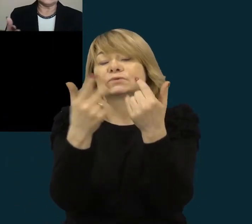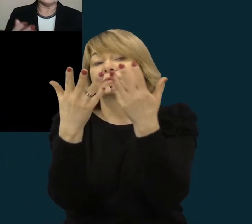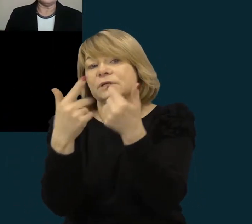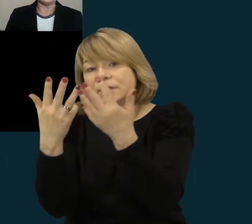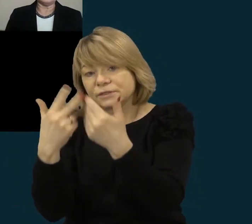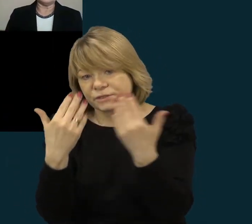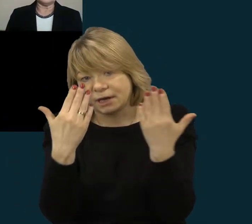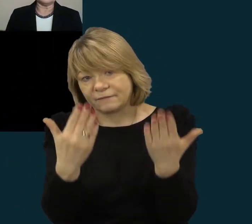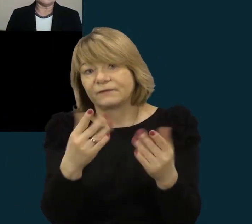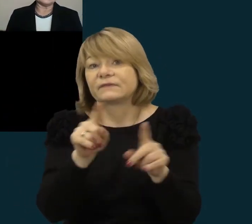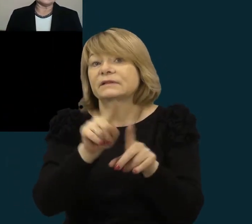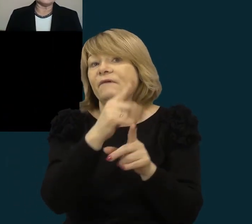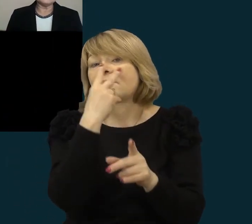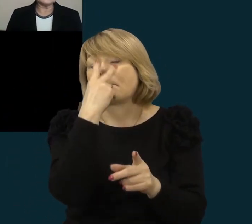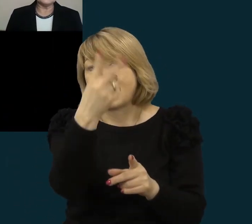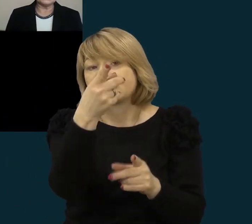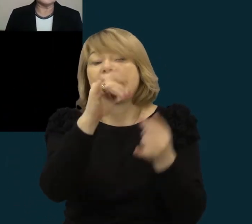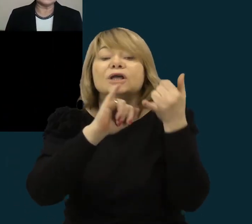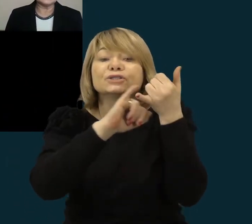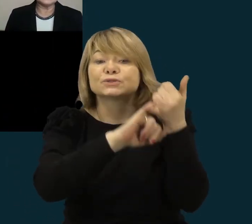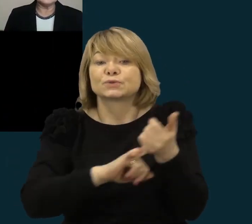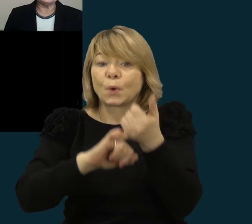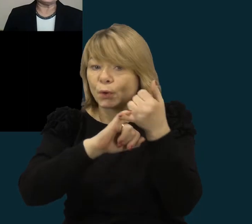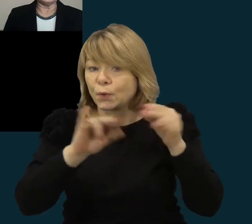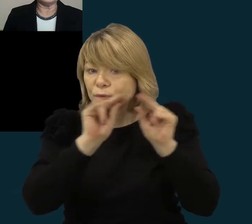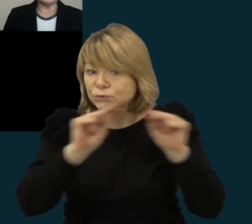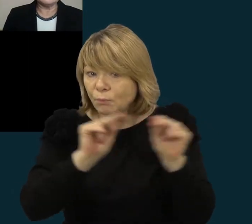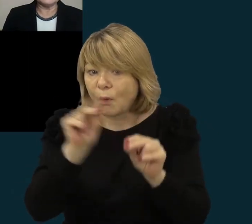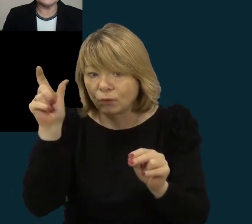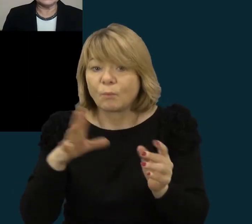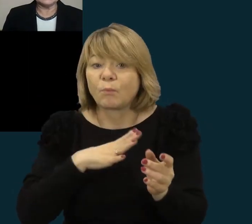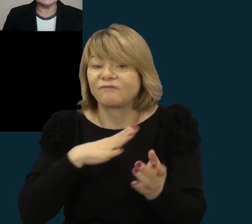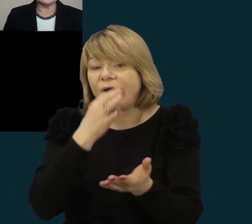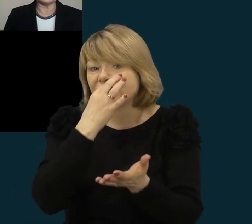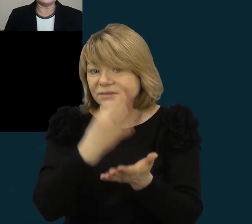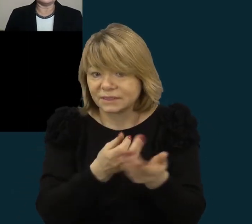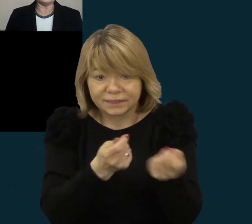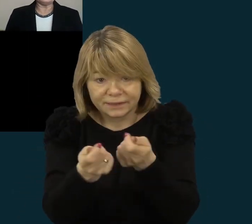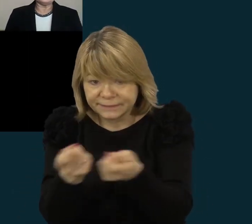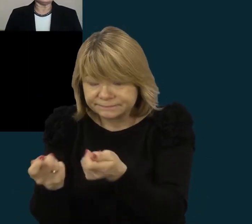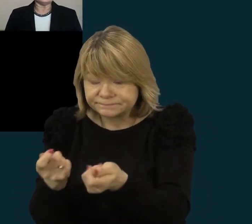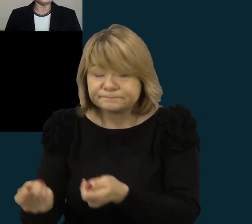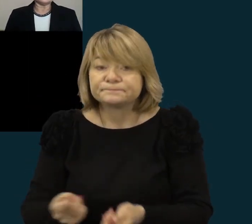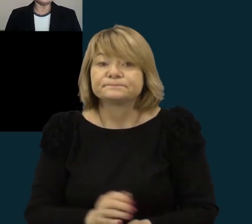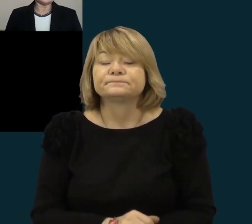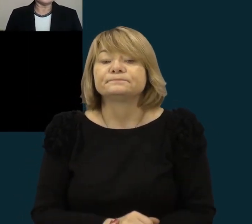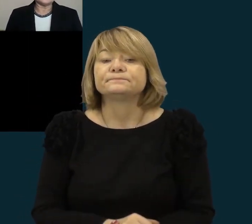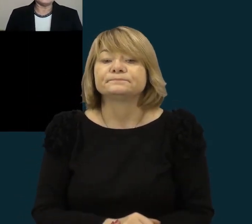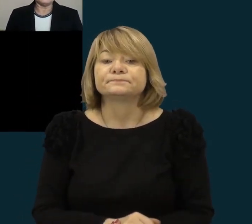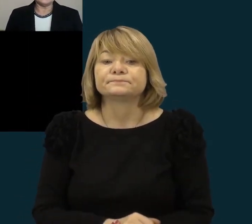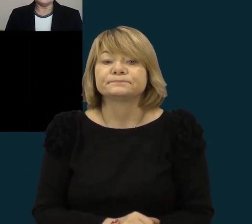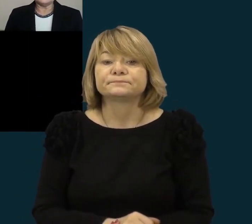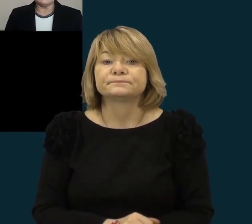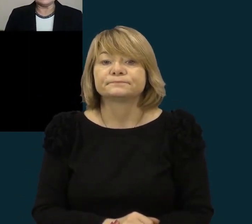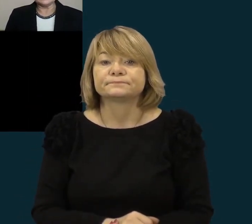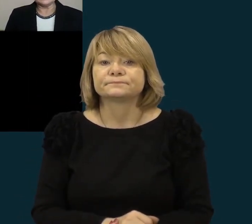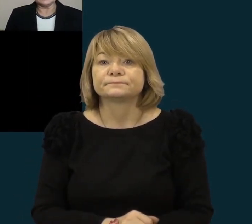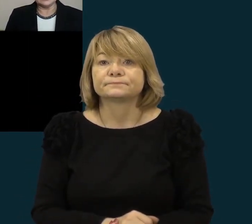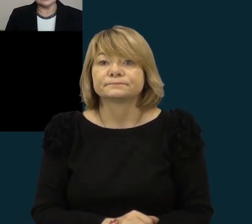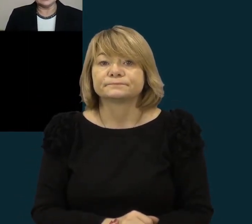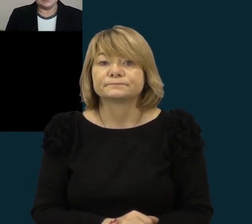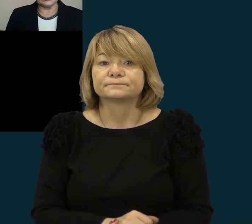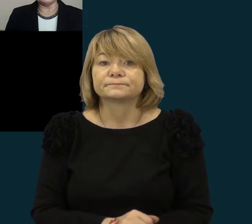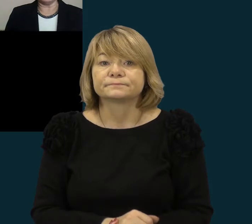matome nuotrauko istorijos, mokytojas vadovavo čia tai, dalį rezultatų skaičiavimo, mes